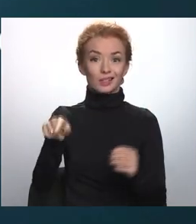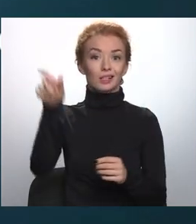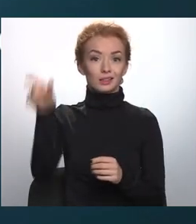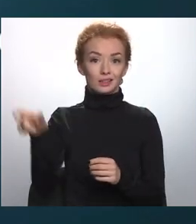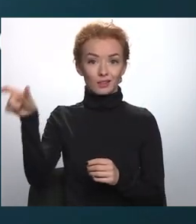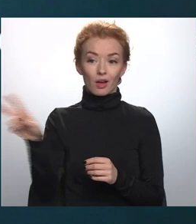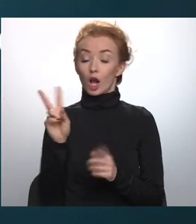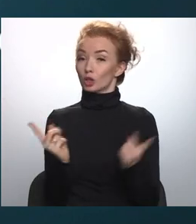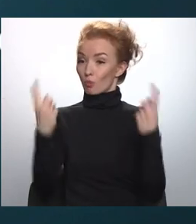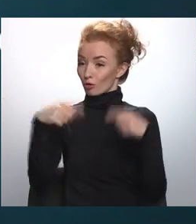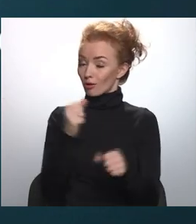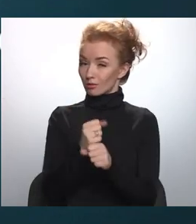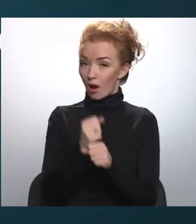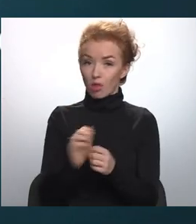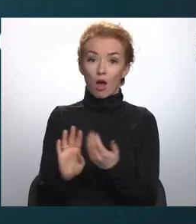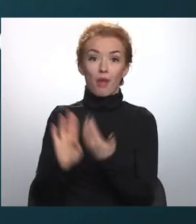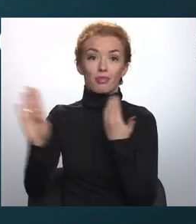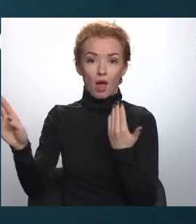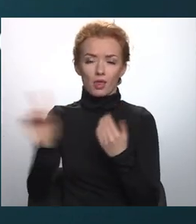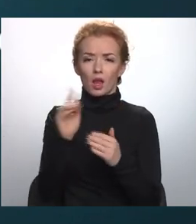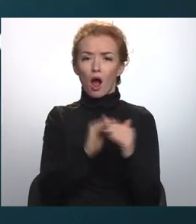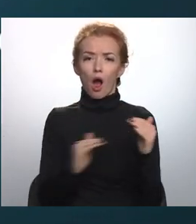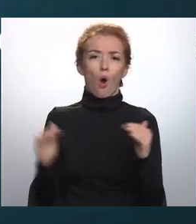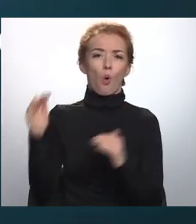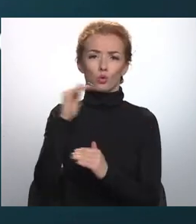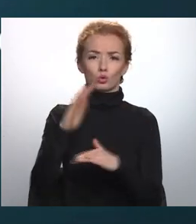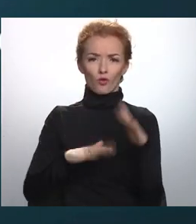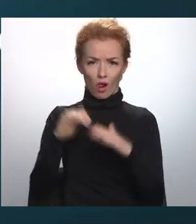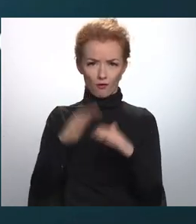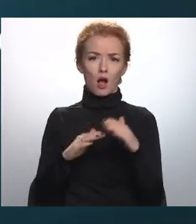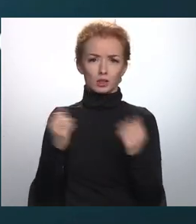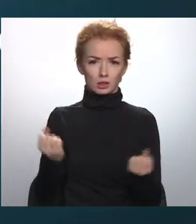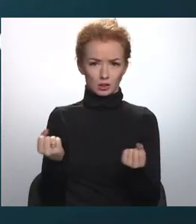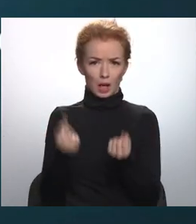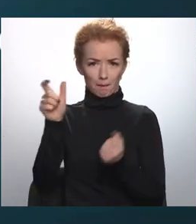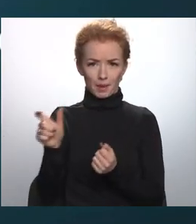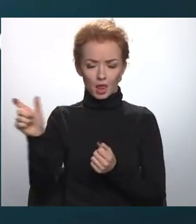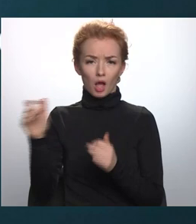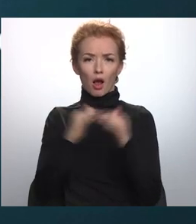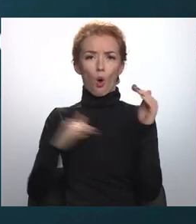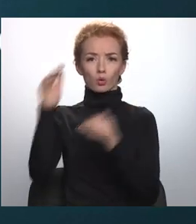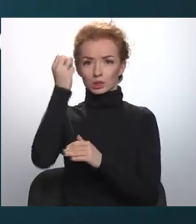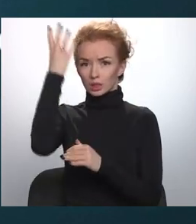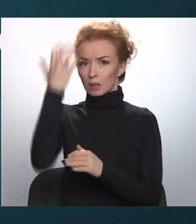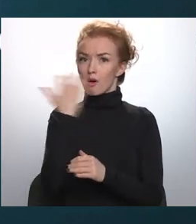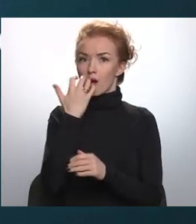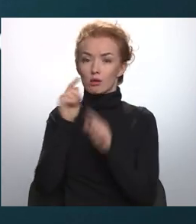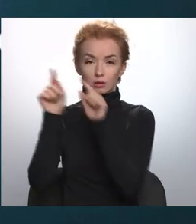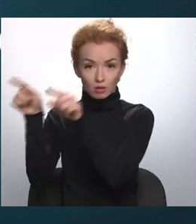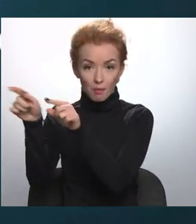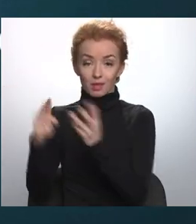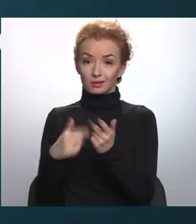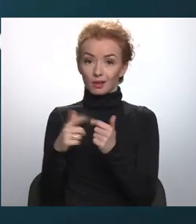šobrīd strādā attālināti, bieži vien ir augstu kvalificēti, speciālisti ar augstāko izglītību, kas nereti ir iegūta ārzemēs. Tie taisa